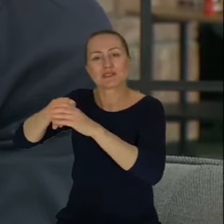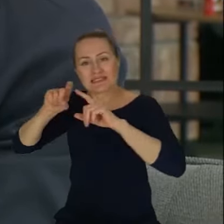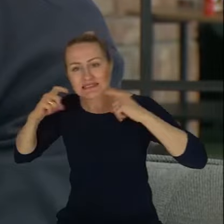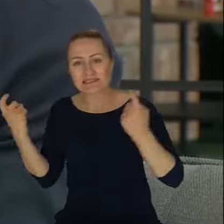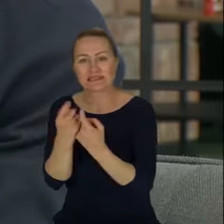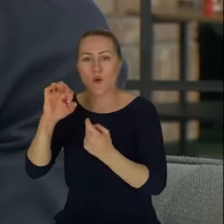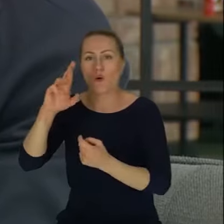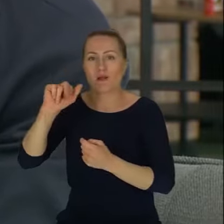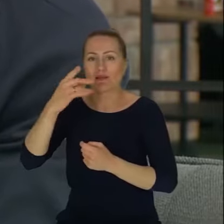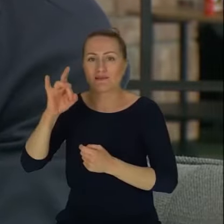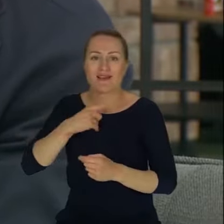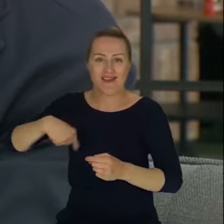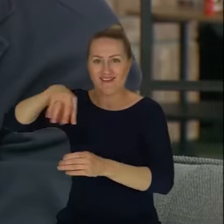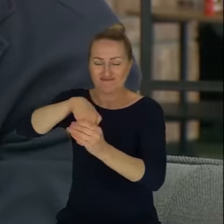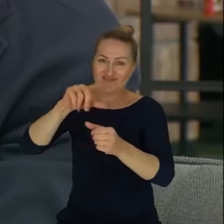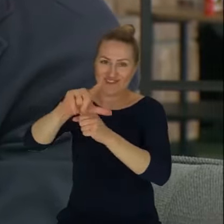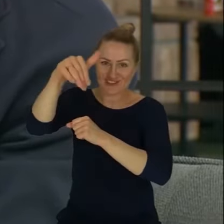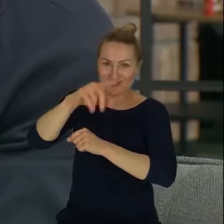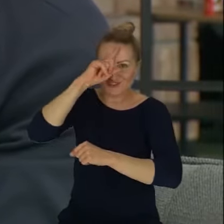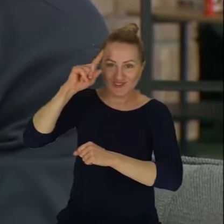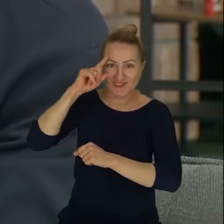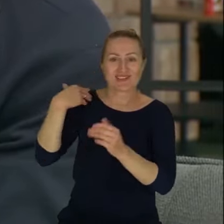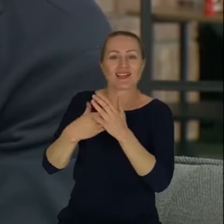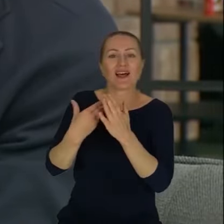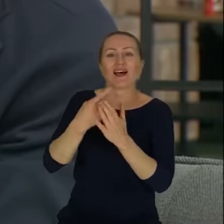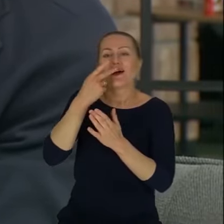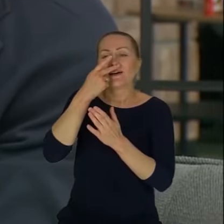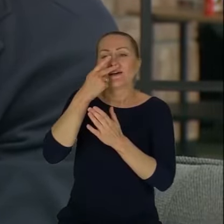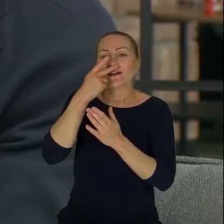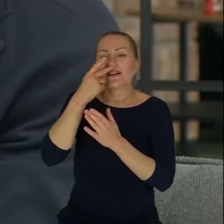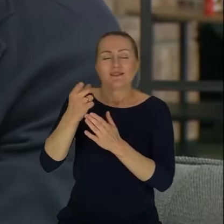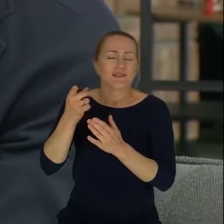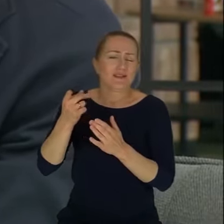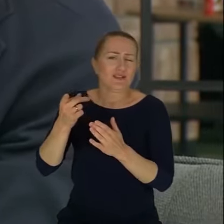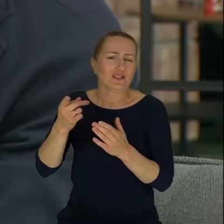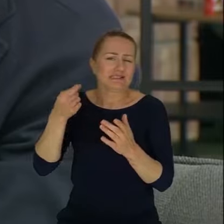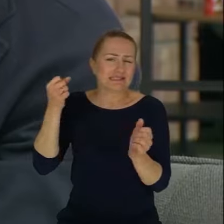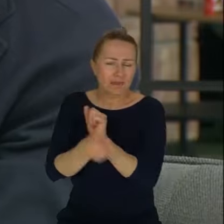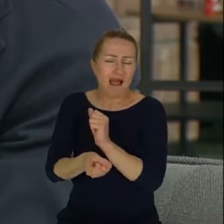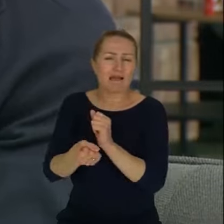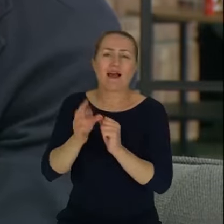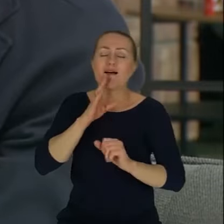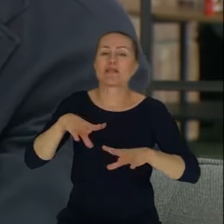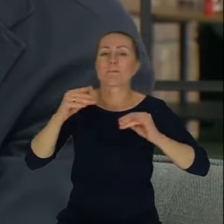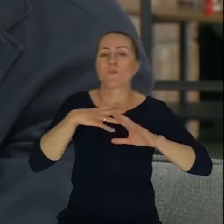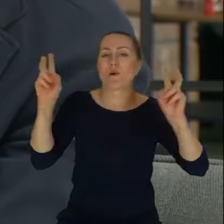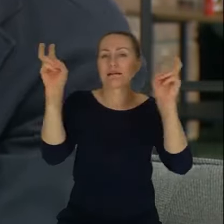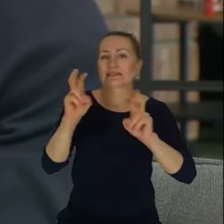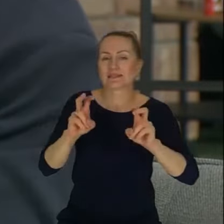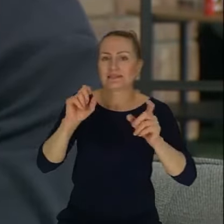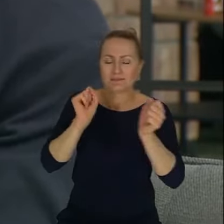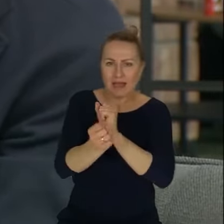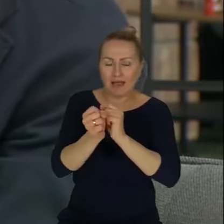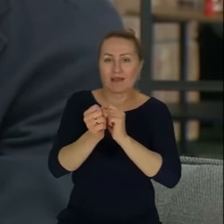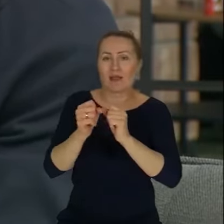12 tysięcy ludzi. I to rzeczywiście taka zmiana, najpierw ten taki kryzys związany ze zmianą na pracę zdalną teraz z kolei